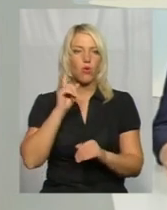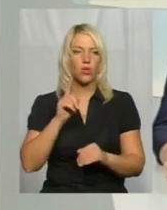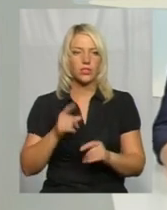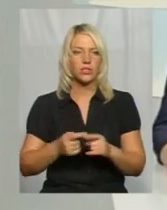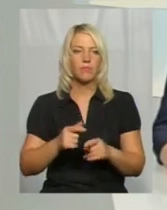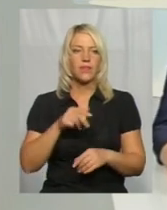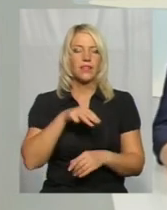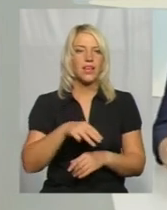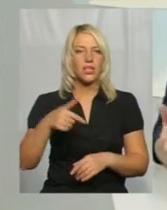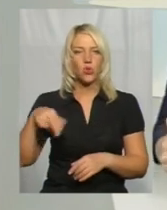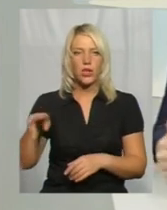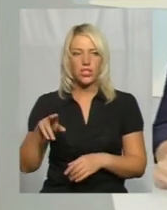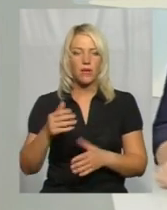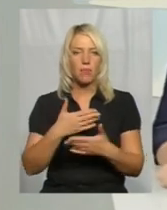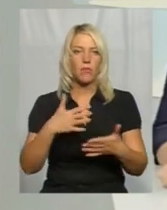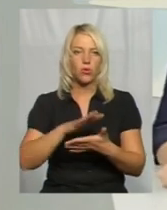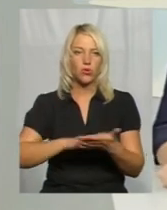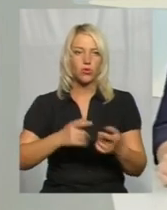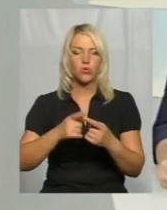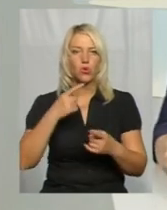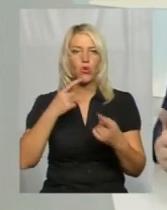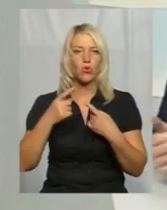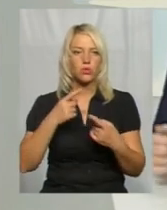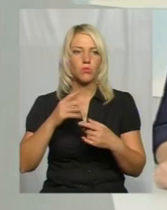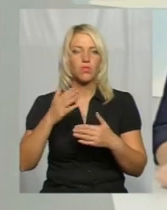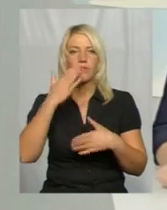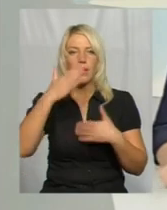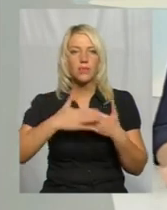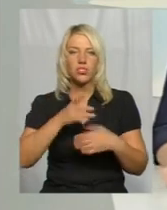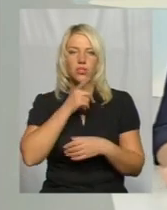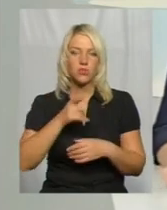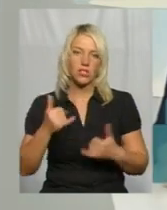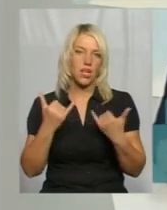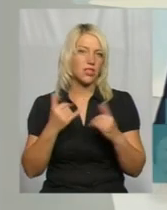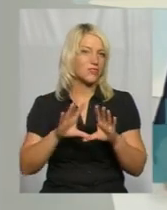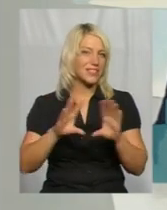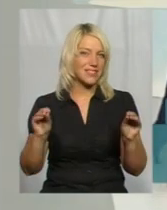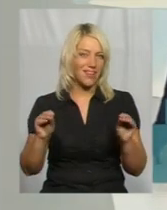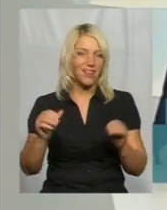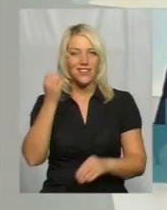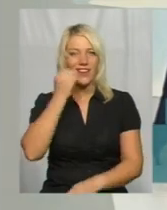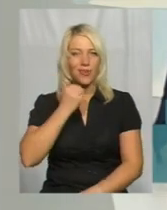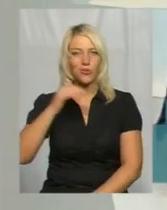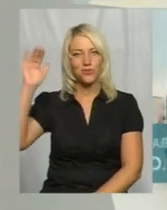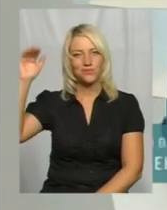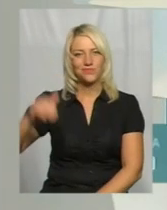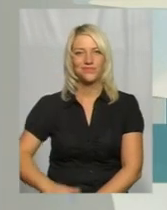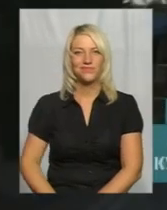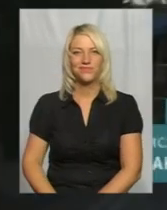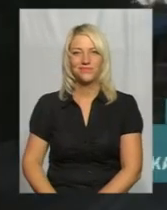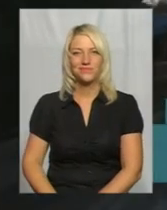Длогашевська. Ми продовжимо розмову на цю тему уже найближчим часом. А на сьогодні це все. Я усім дякую за увагу.